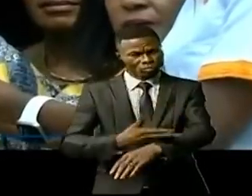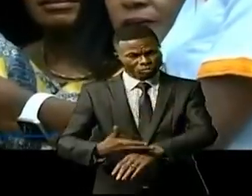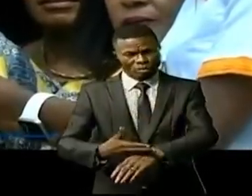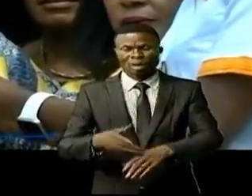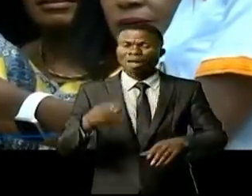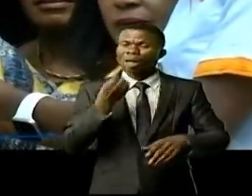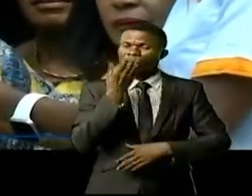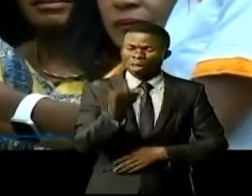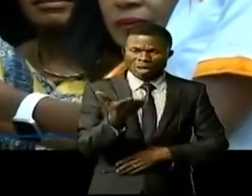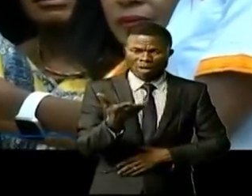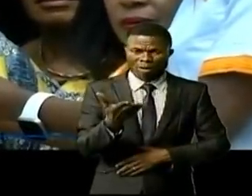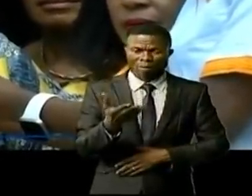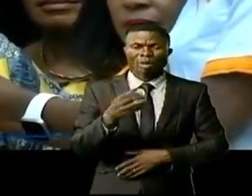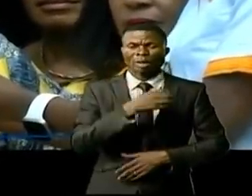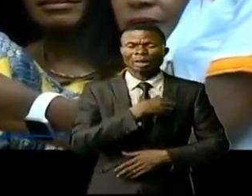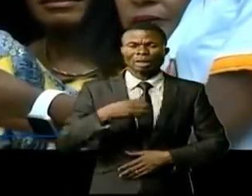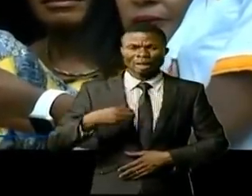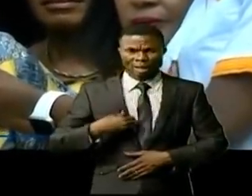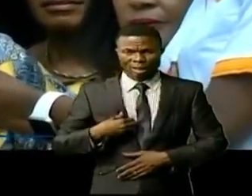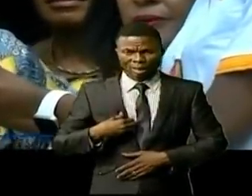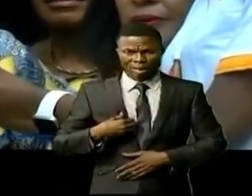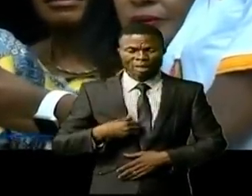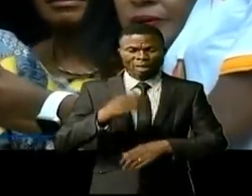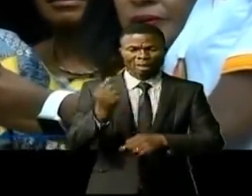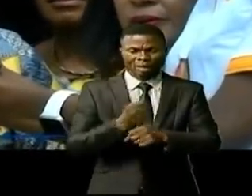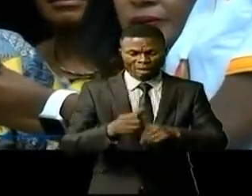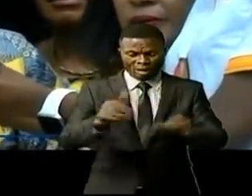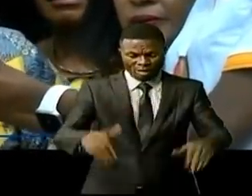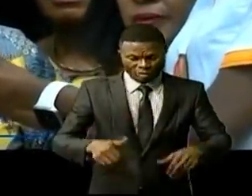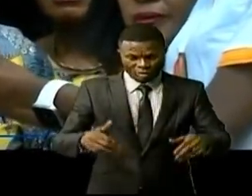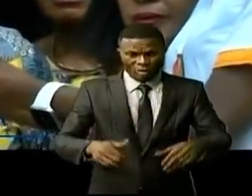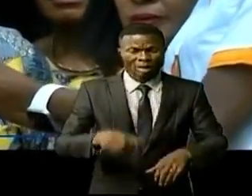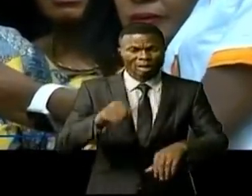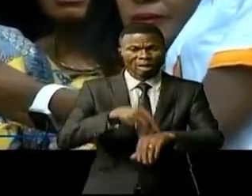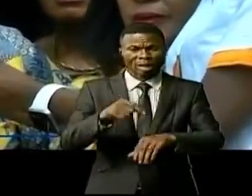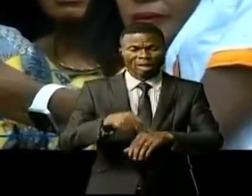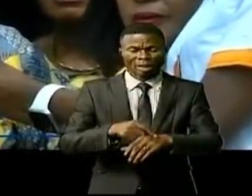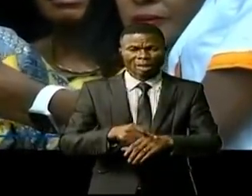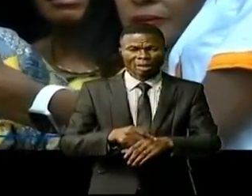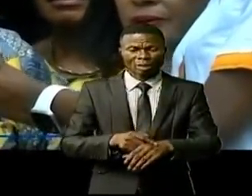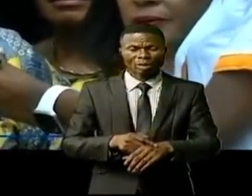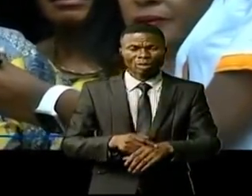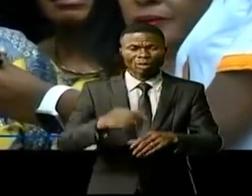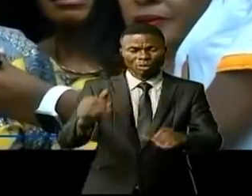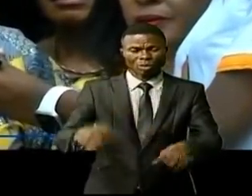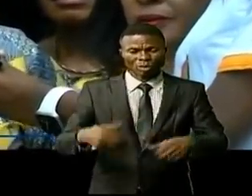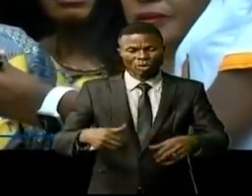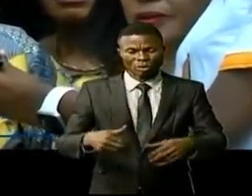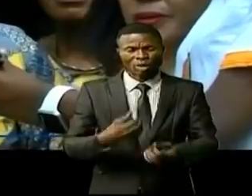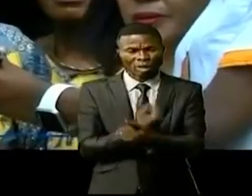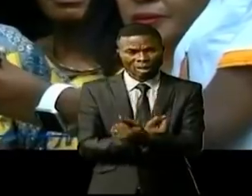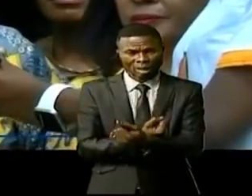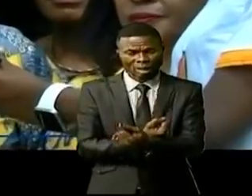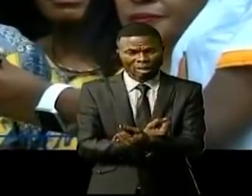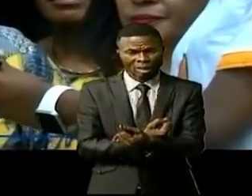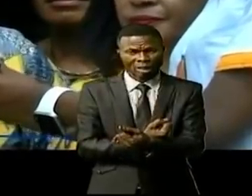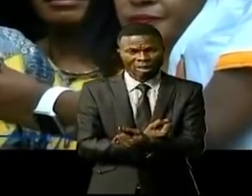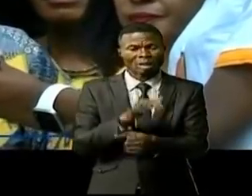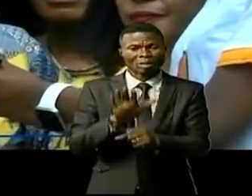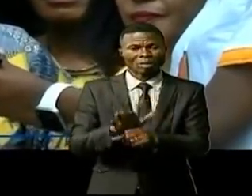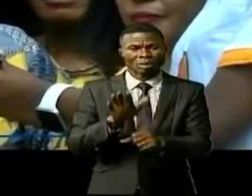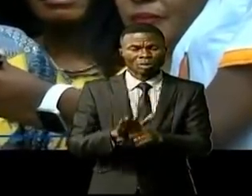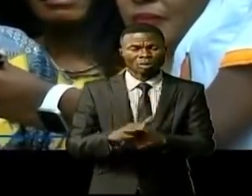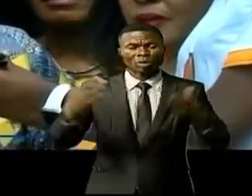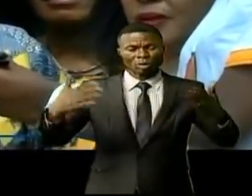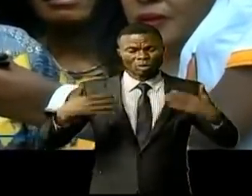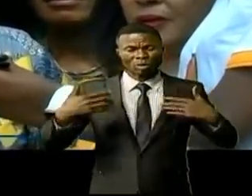Les cas de la femme qui fait le champ, quand la saison culturelle n'est plus respectée par rapport au